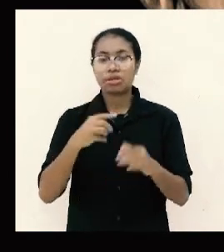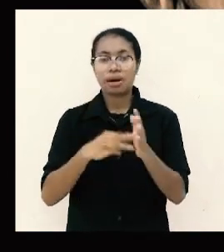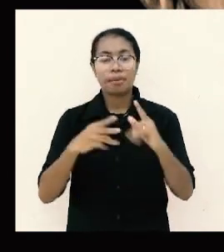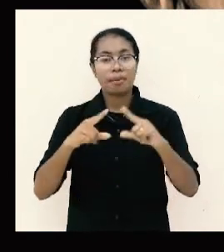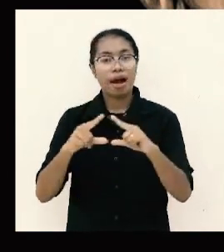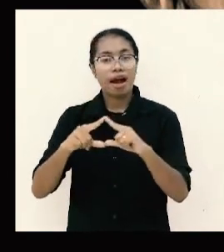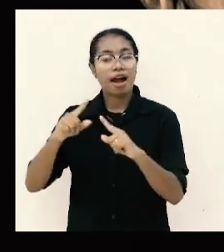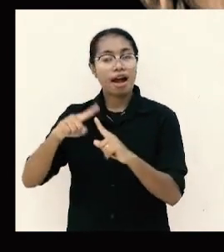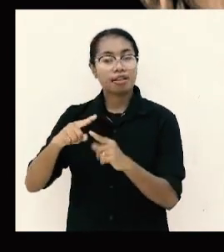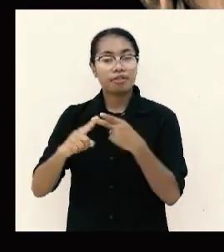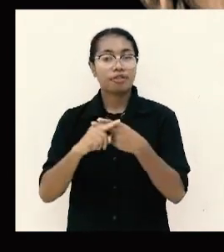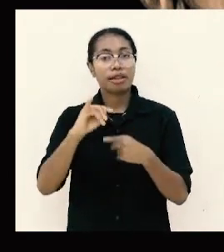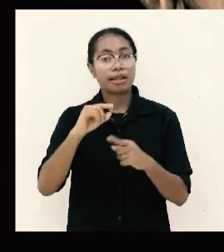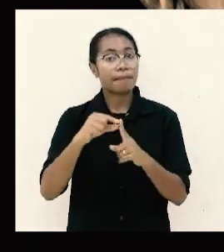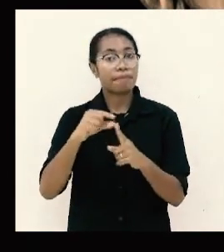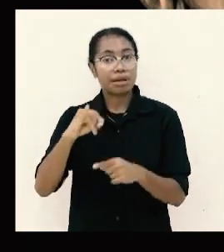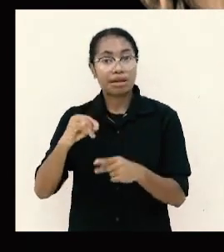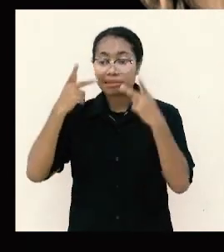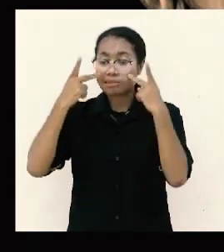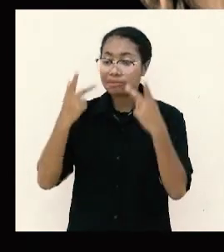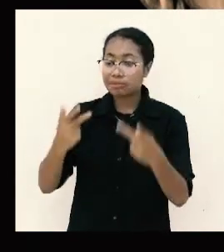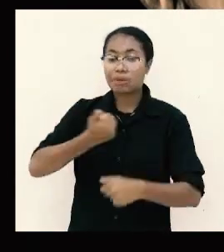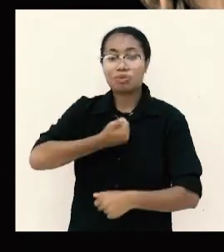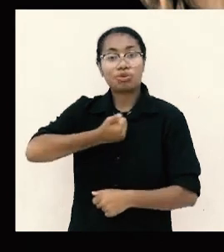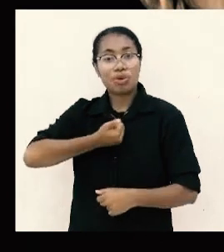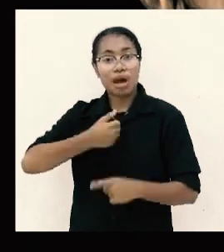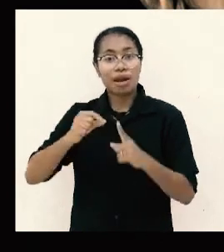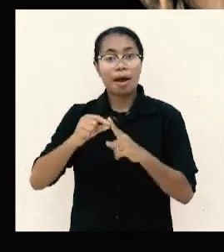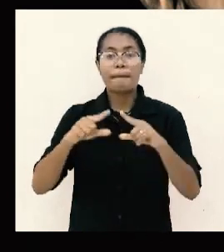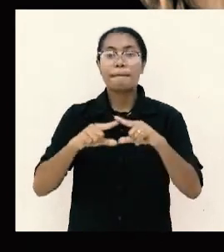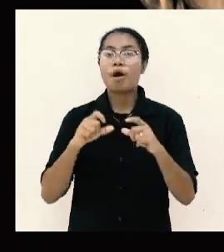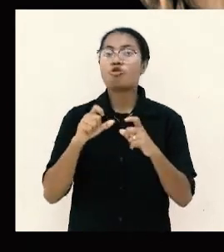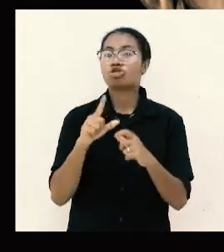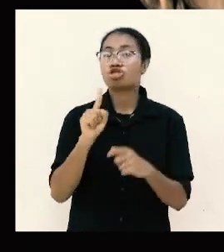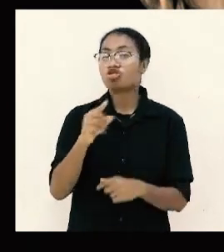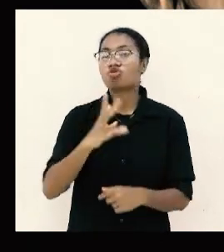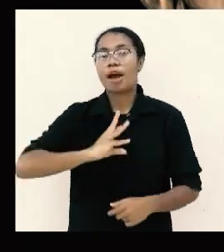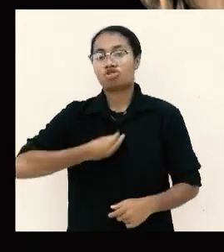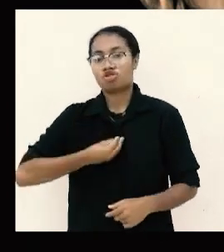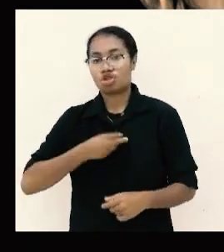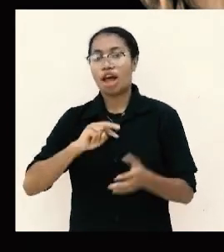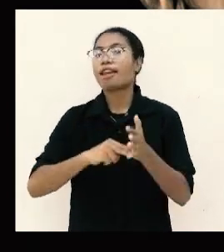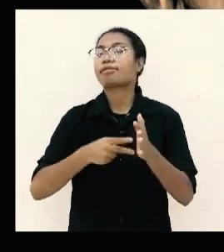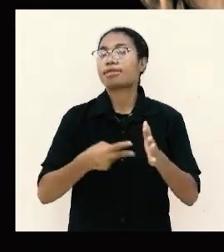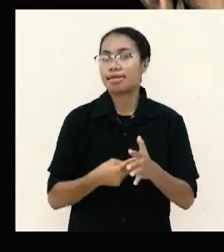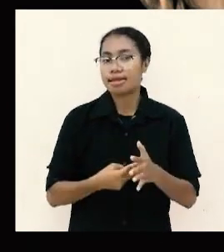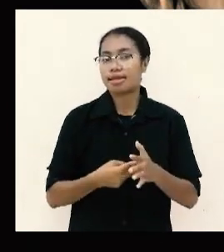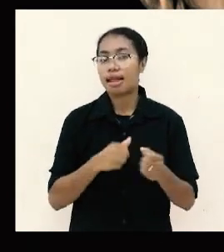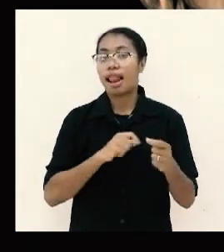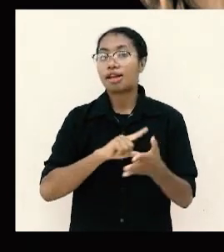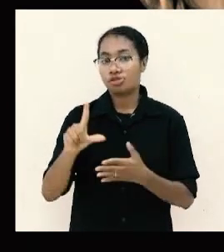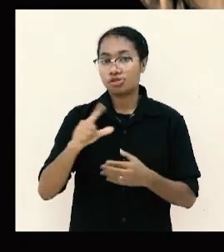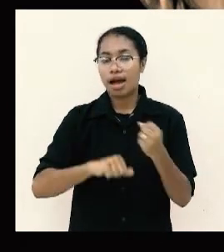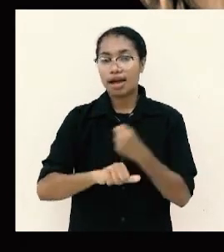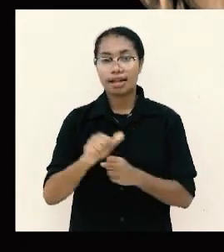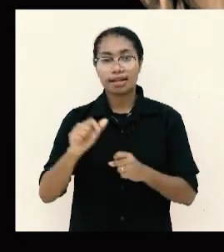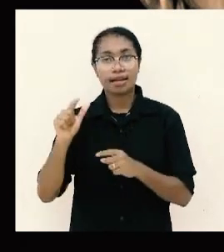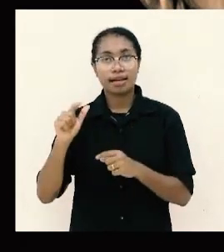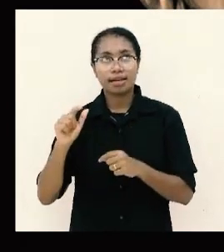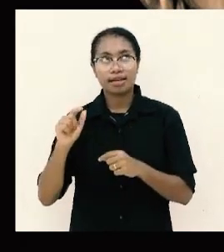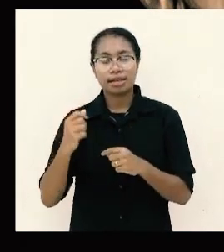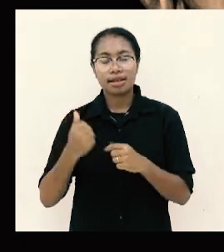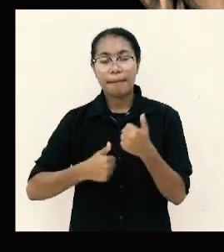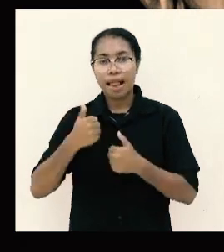Makedonia yang memperhatikan kebutuhan Paulus itu maksudnya lalu ayat 16 karena di tesalonika pun kamu telah